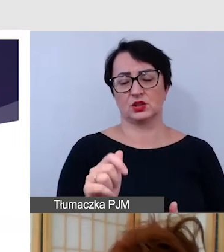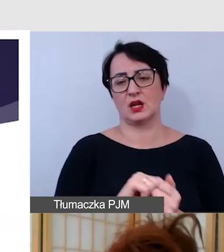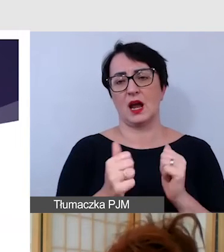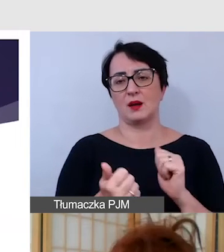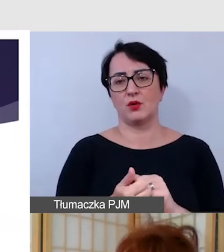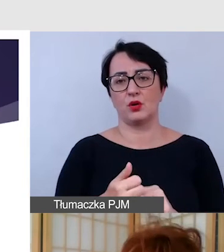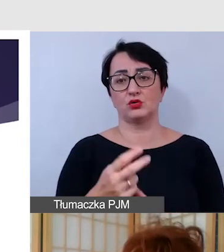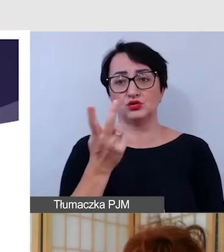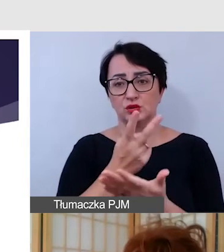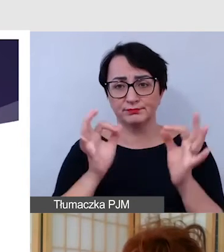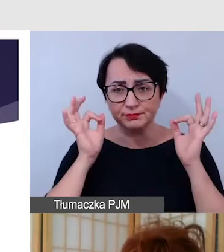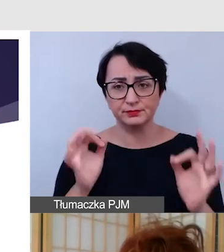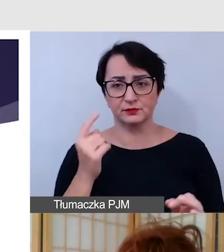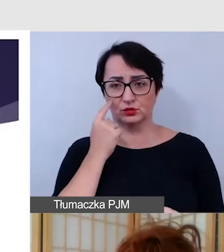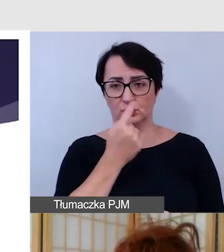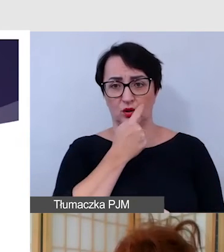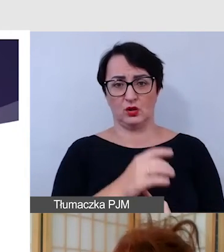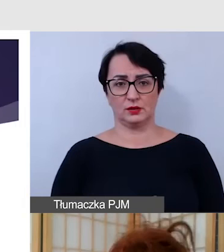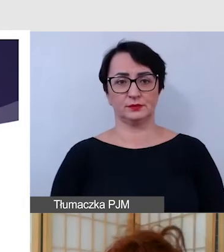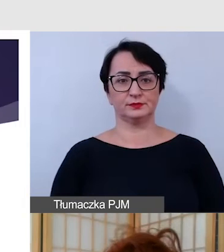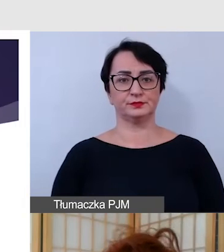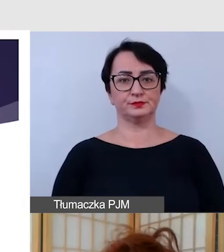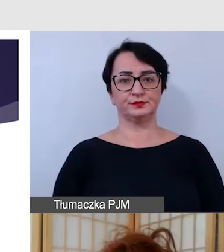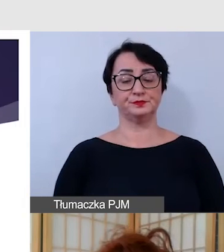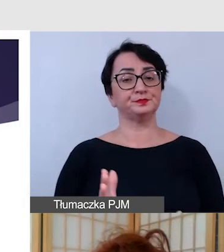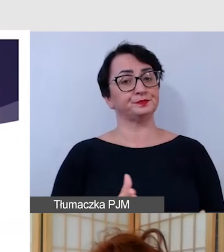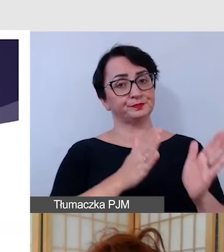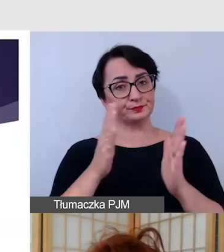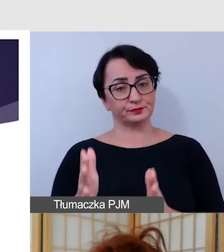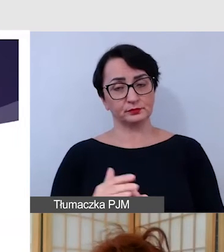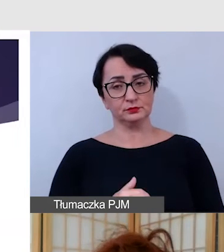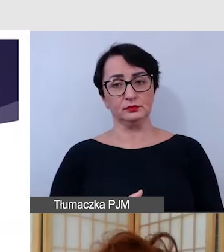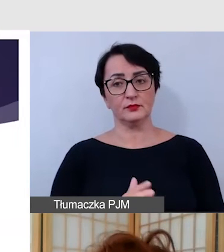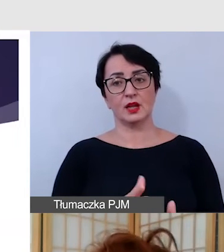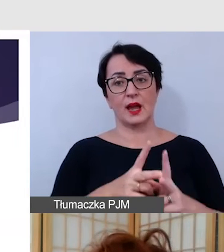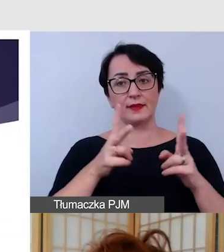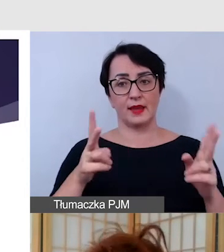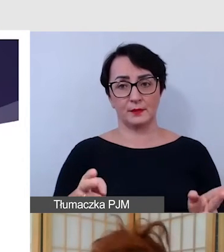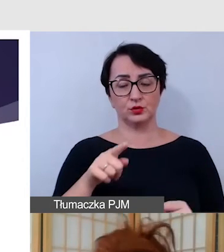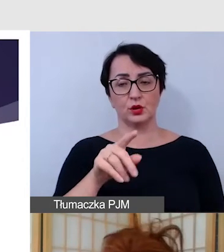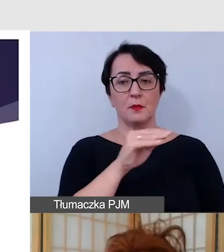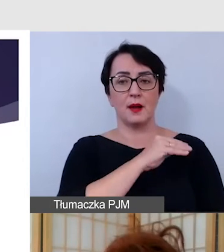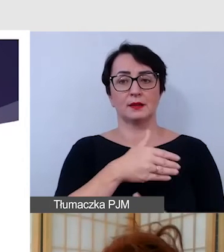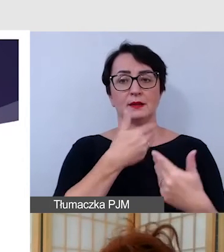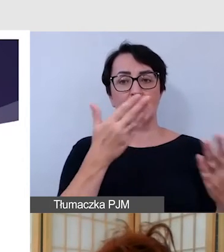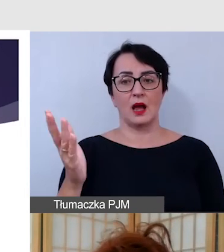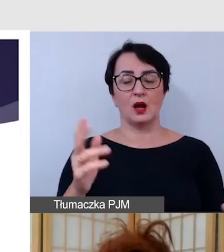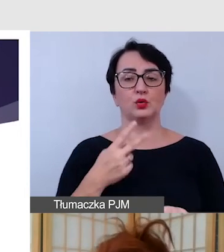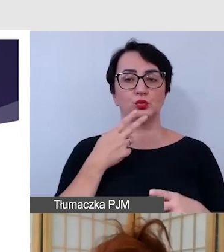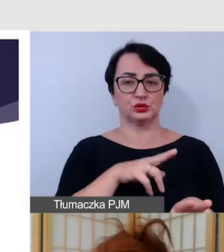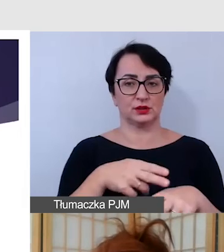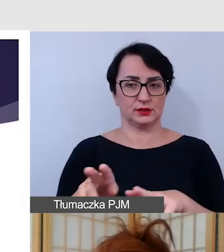odczytywaniem wzrokowym. Kolejny etap to materiały dla uczestników, czyli